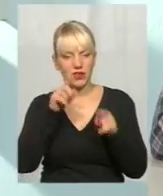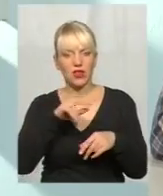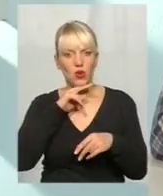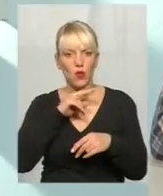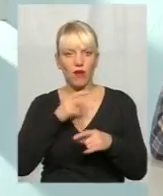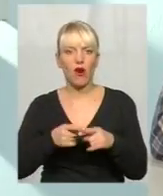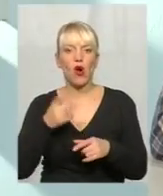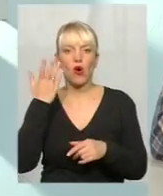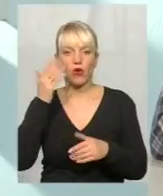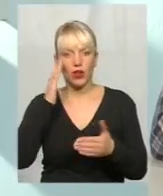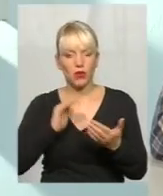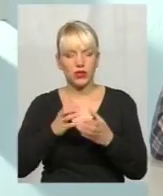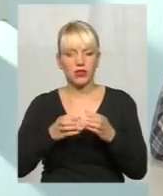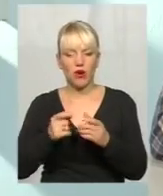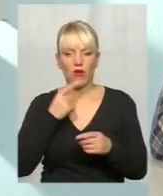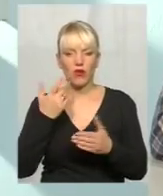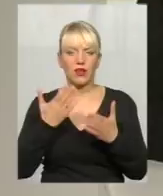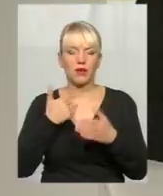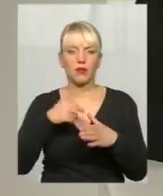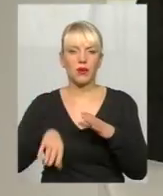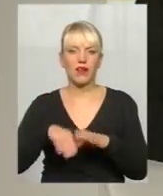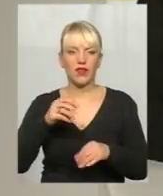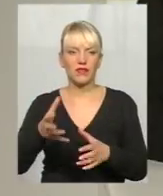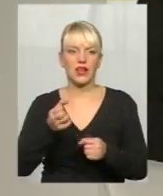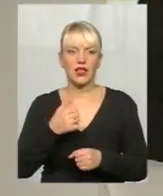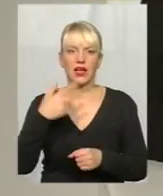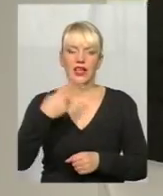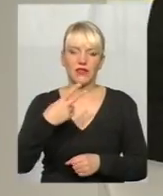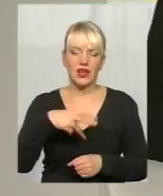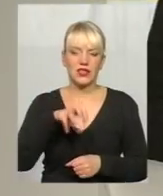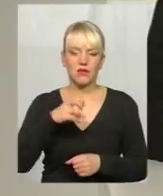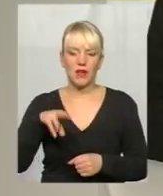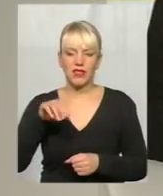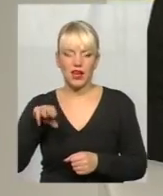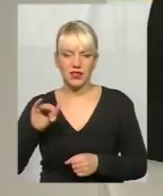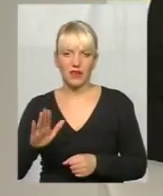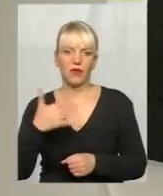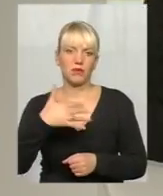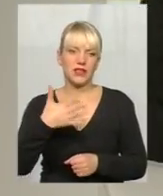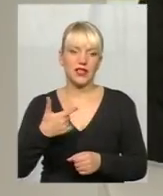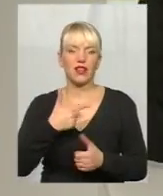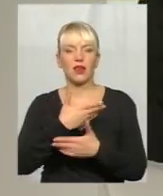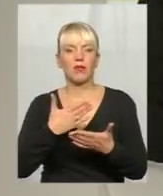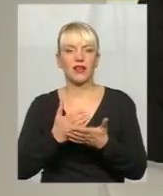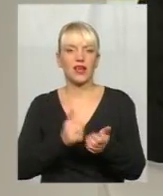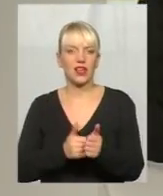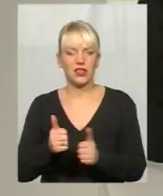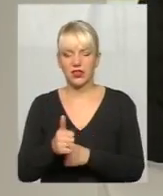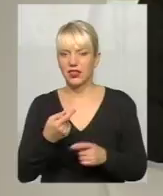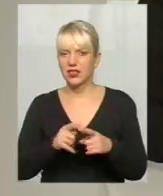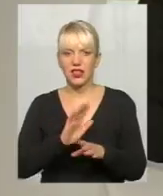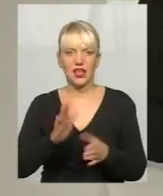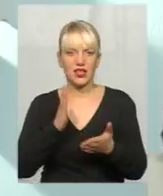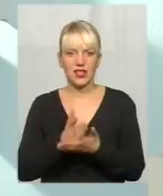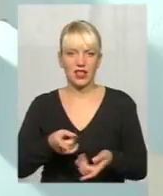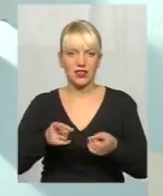от ми на виборах ОТГ, там, здобули, наприклад, 20 мандатів, 50, і ми, там, лідери в Хмельницькій області. А, ну, це не відповідає дійсності, чому? Тому